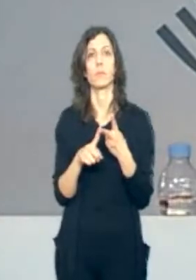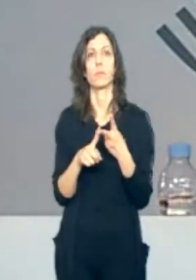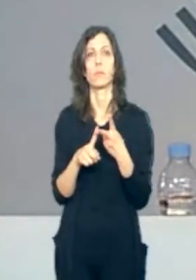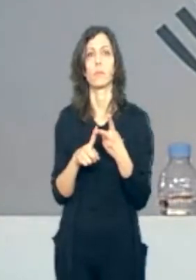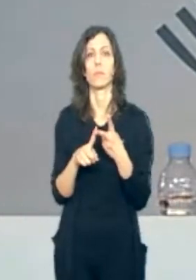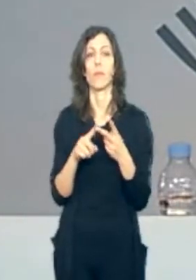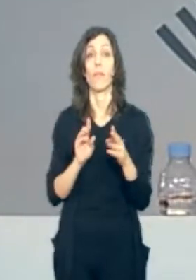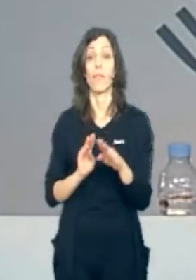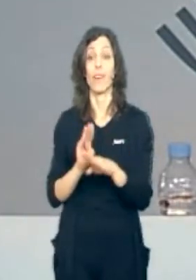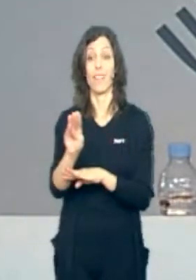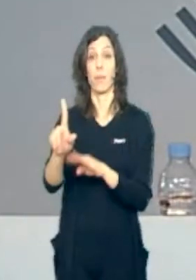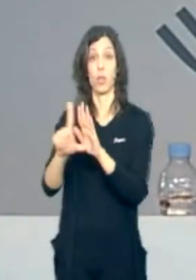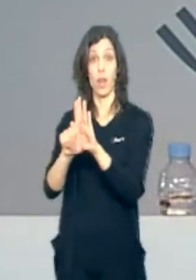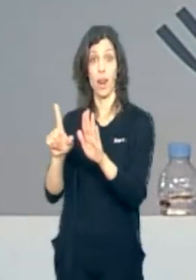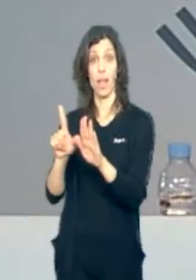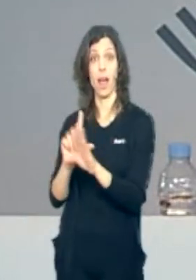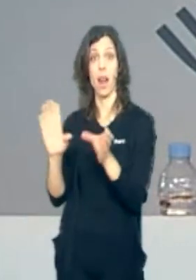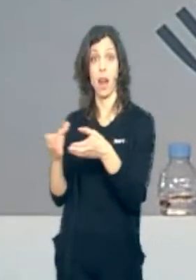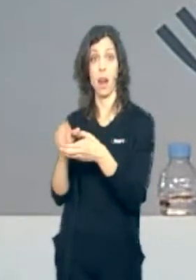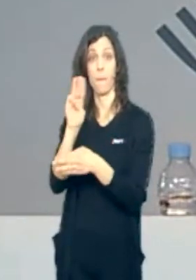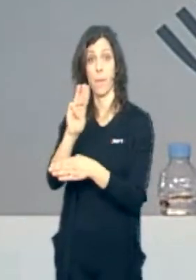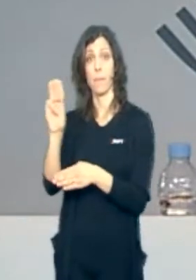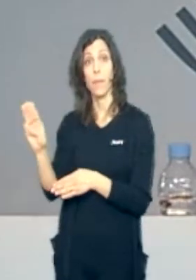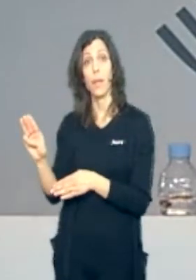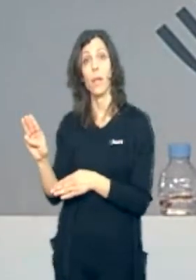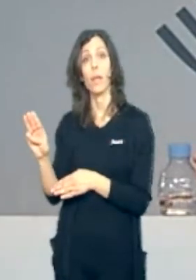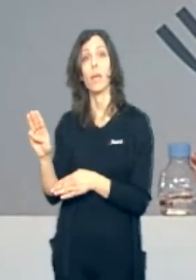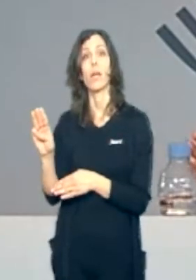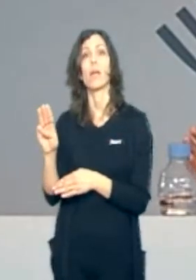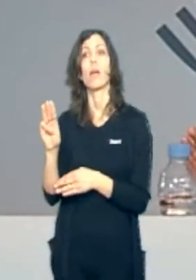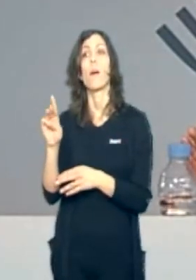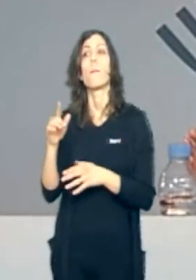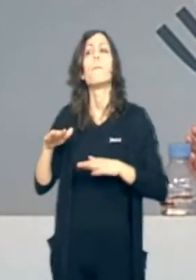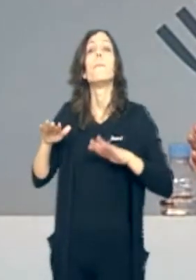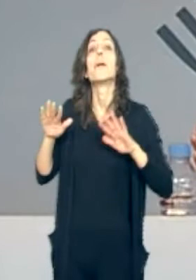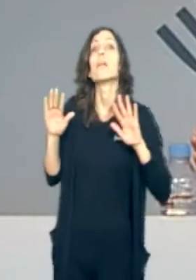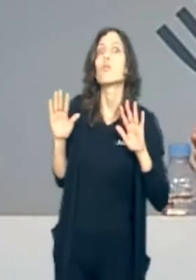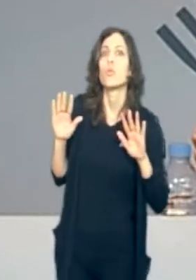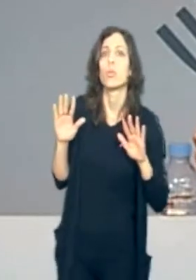El finançament il·legal del Partit Popular ha deixat de ser presumpte.